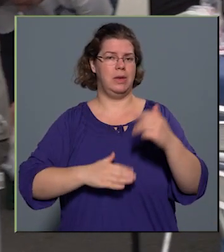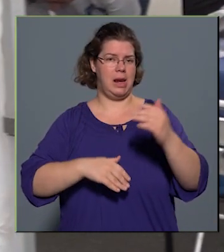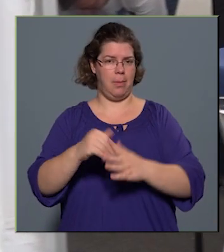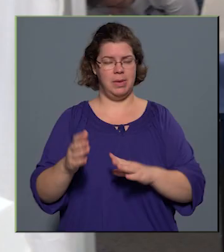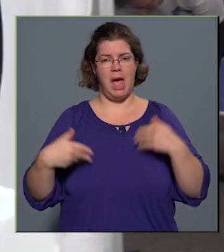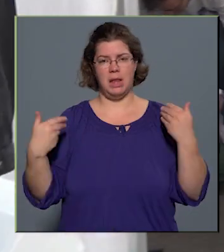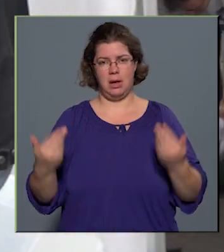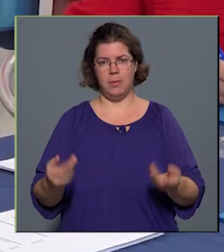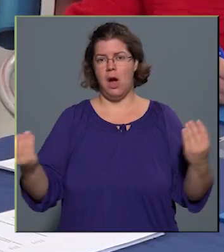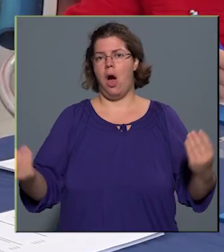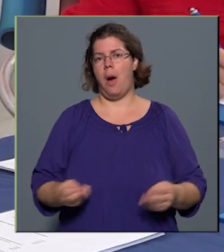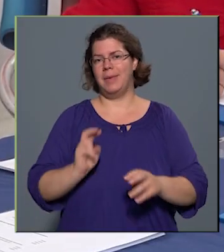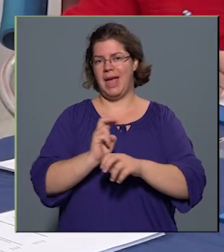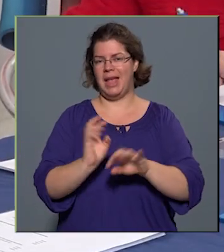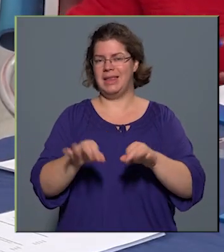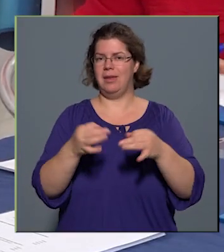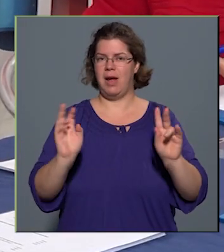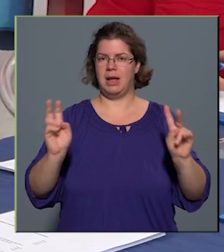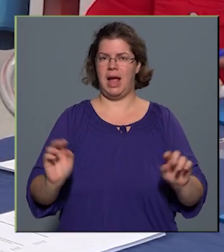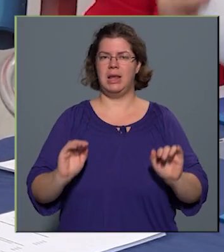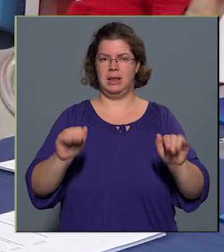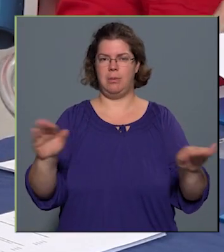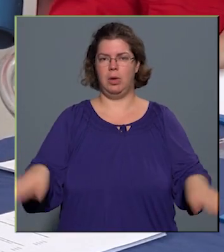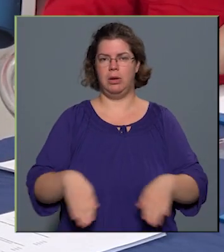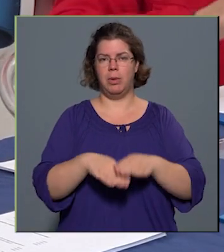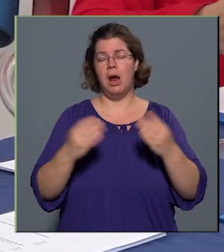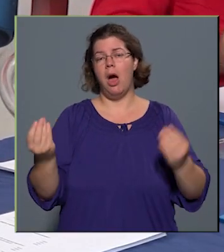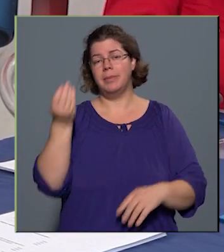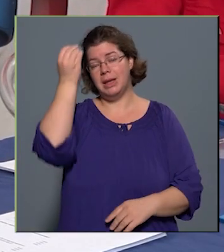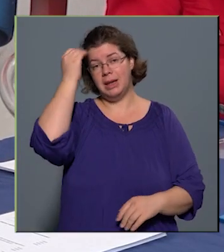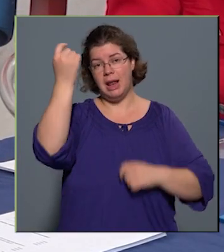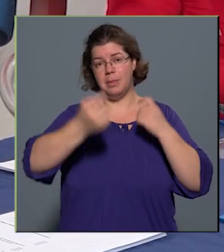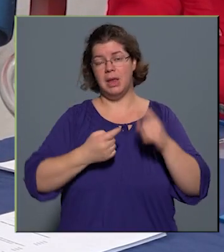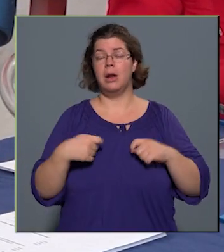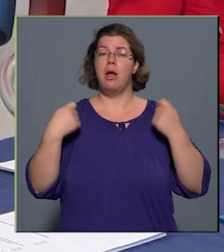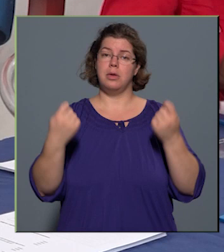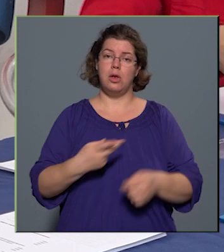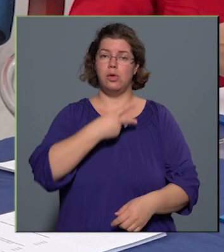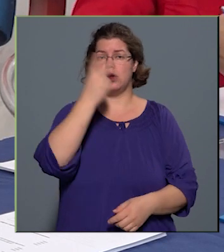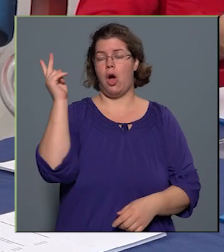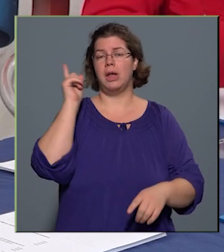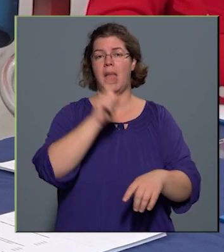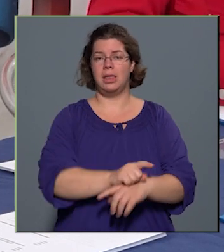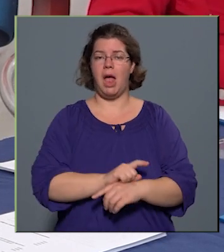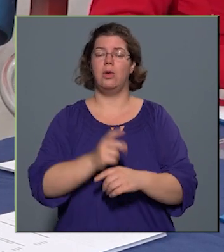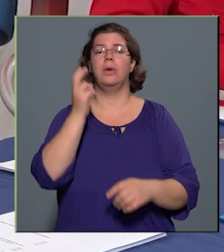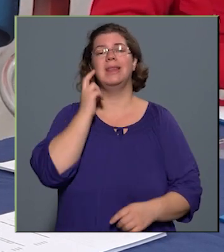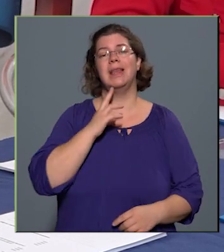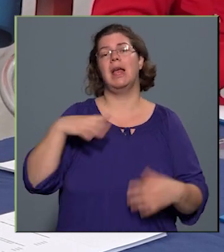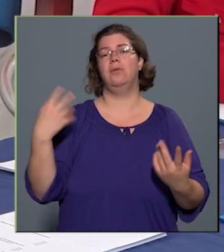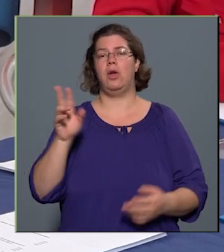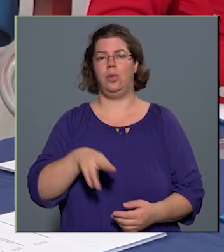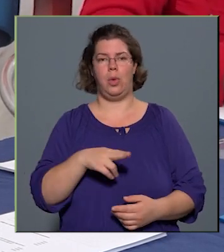kapjanak, amihez nyilván kell egy támogató partner, ami értelemszerűen az adott szakrendelőintézet vagy szkórház.